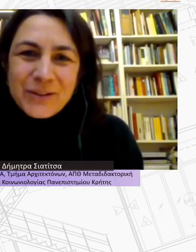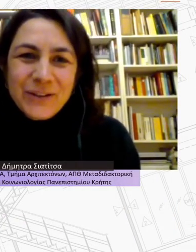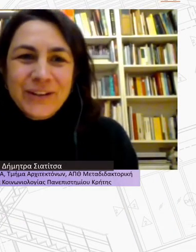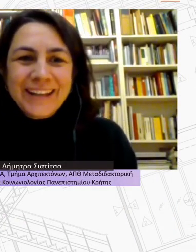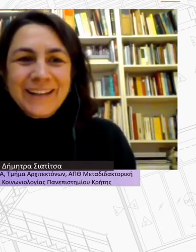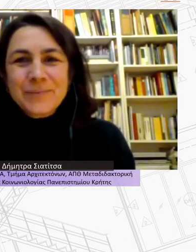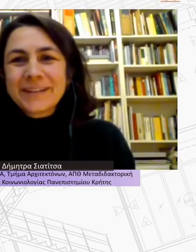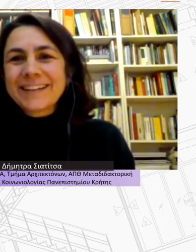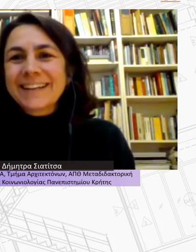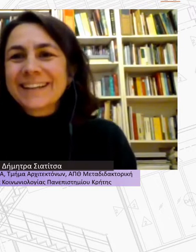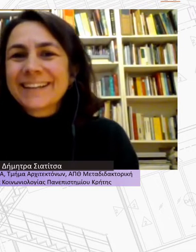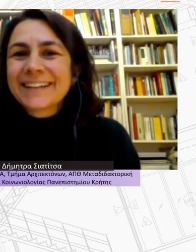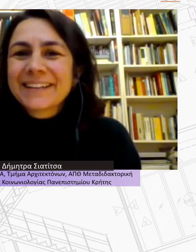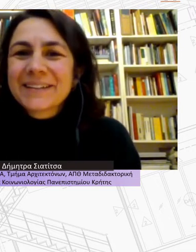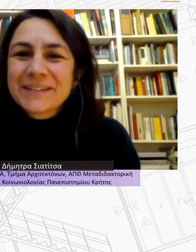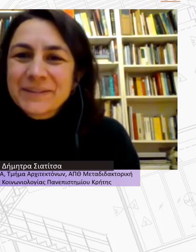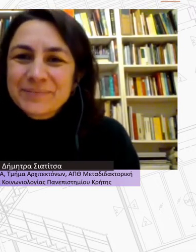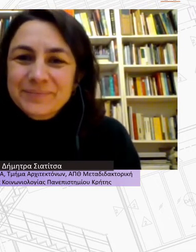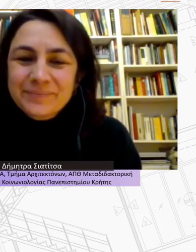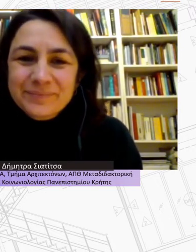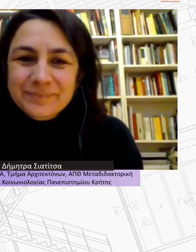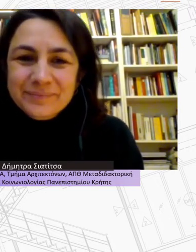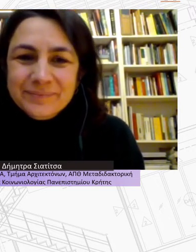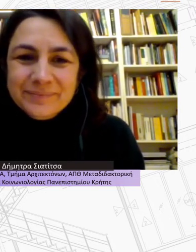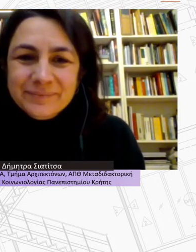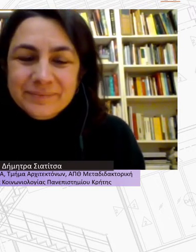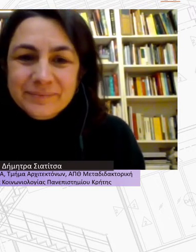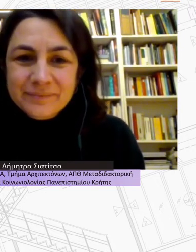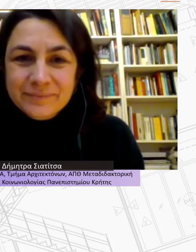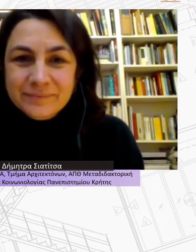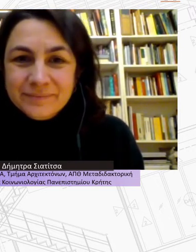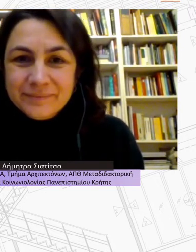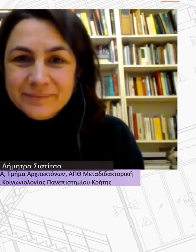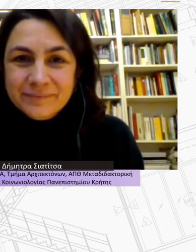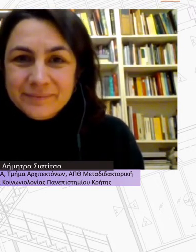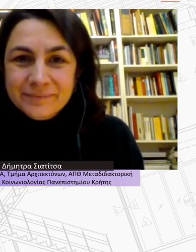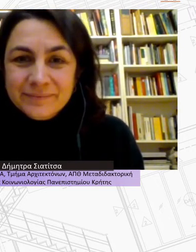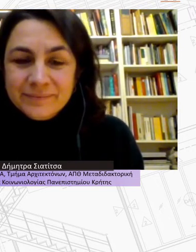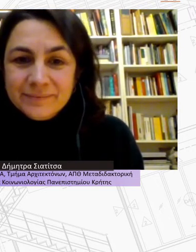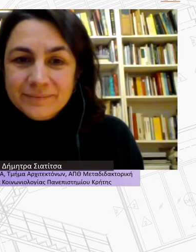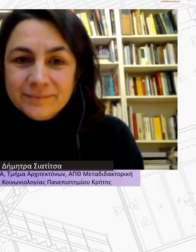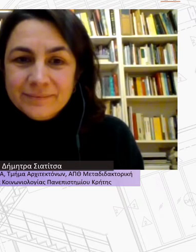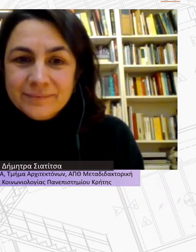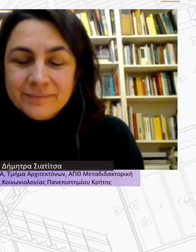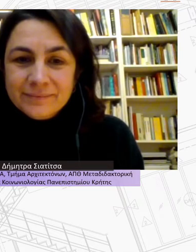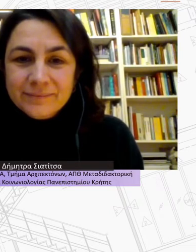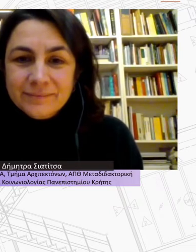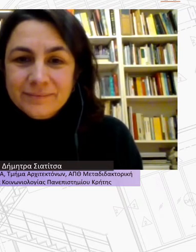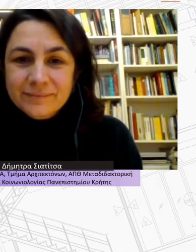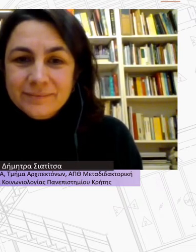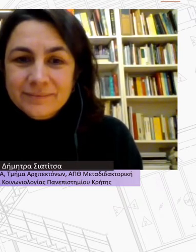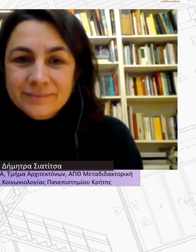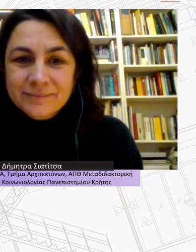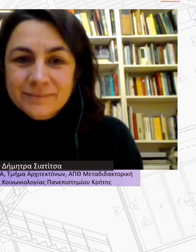ακριβώς Ευχαριστούμε πολύ κυρία Σιαντήτσα Υπενθυμίζω ότι υπάρχει δυνατότητα υποβολής γραπτών